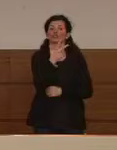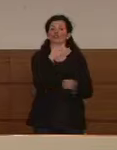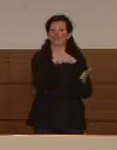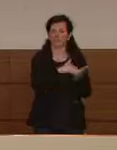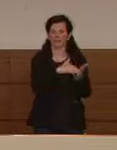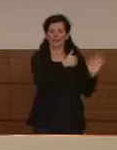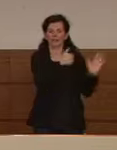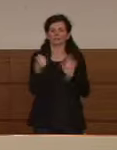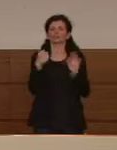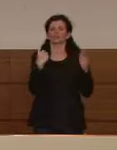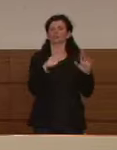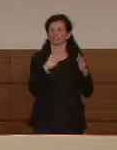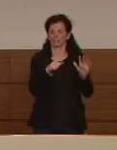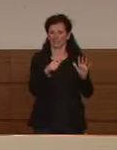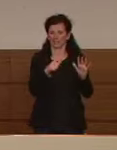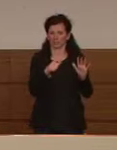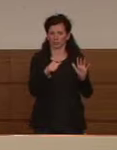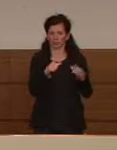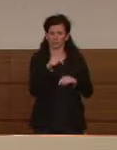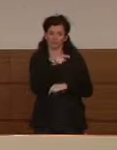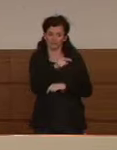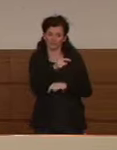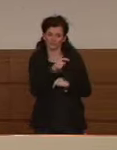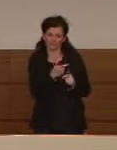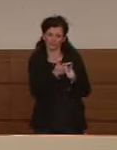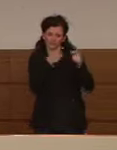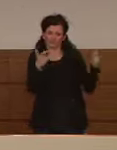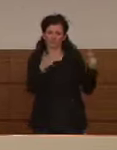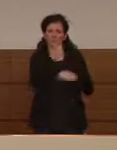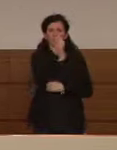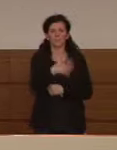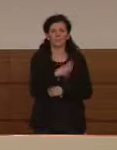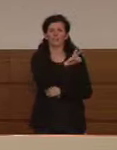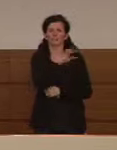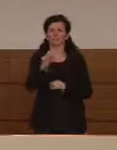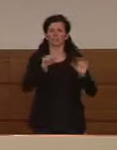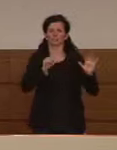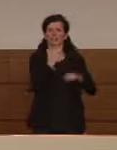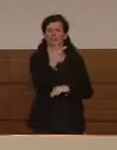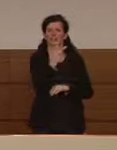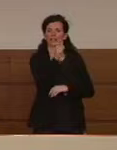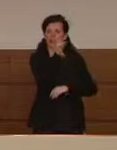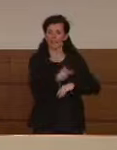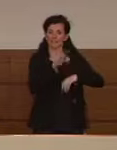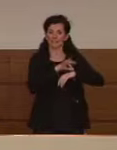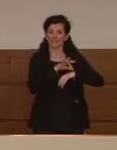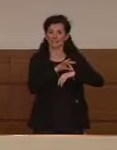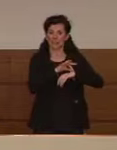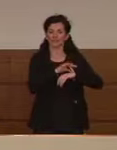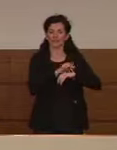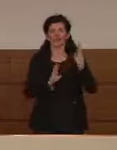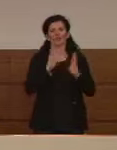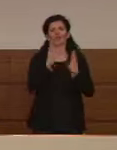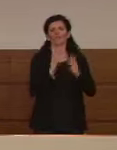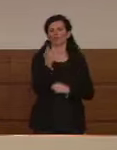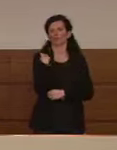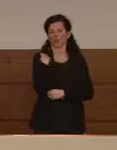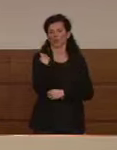.616 con un incremento di 1.363 pazienti in più rispetto a ieri.